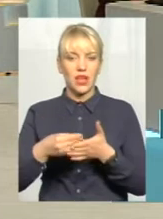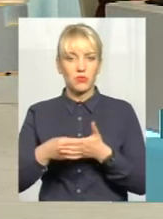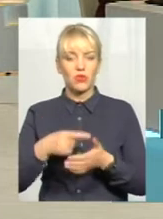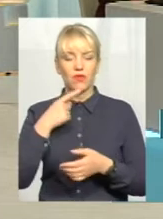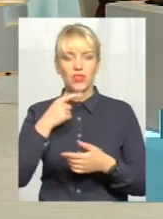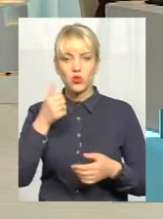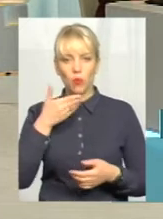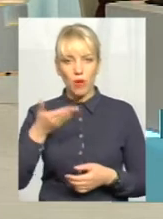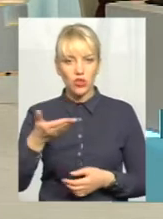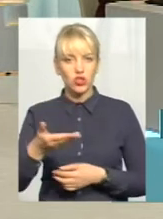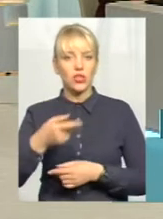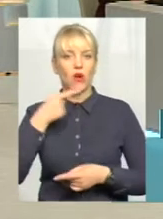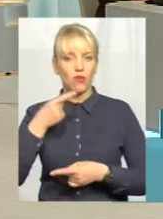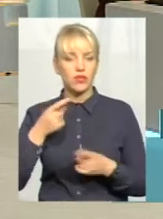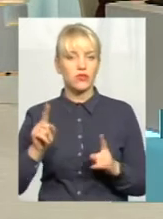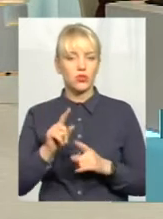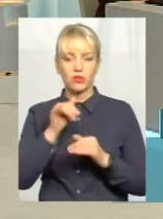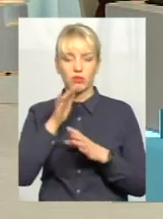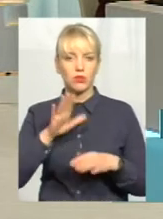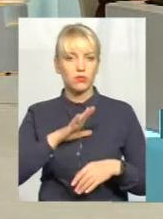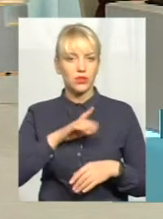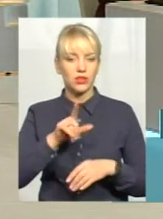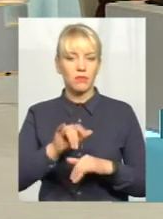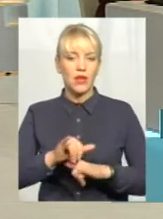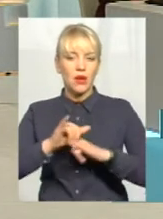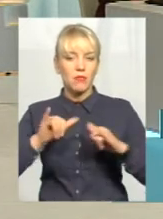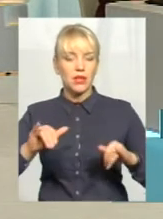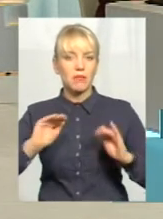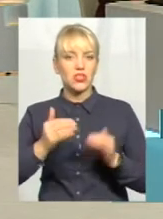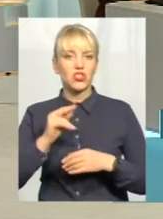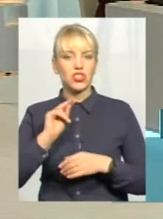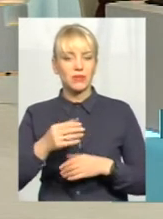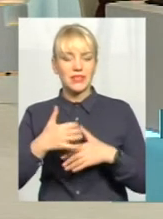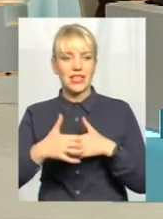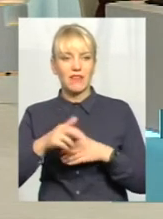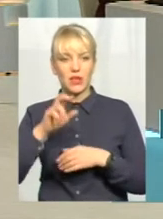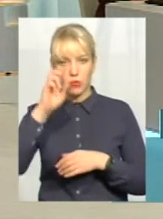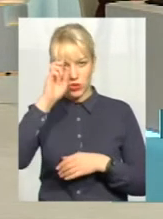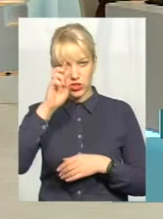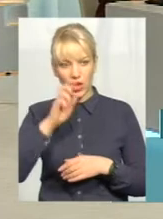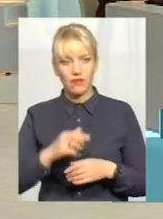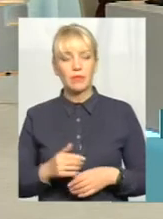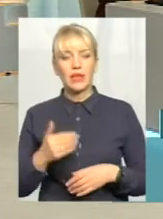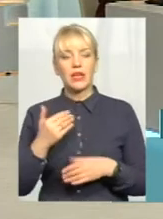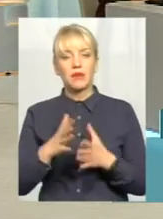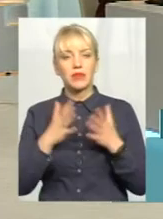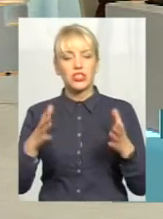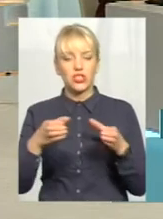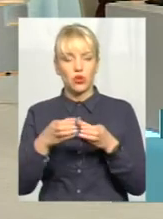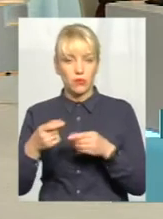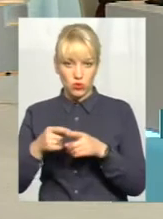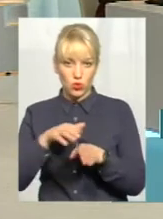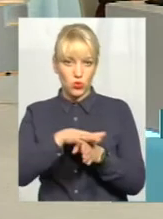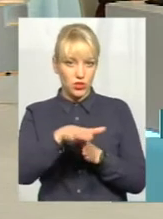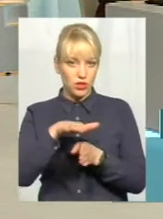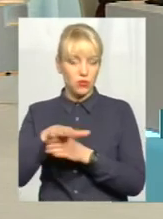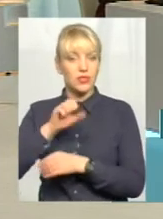постійно наголошував, що не може бути тем приросту нижче, ніж середній по державі. Більшість громад цього дотримуються.